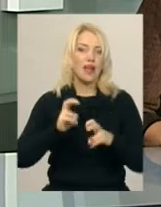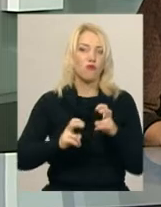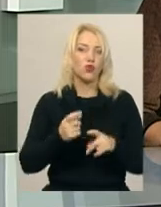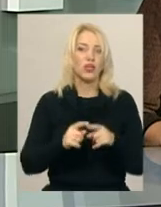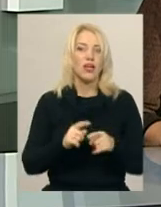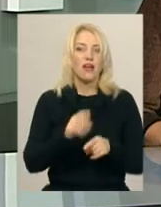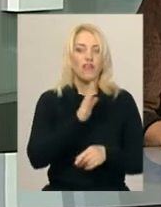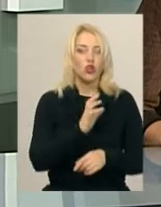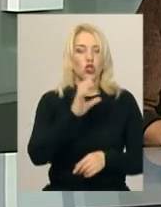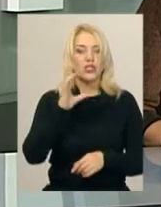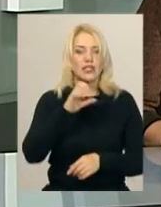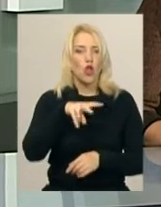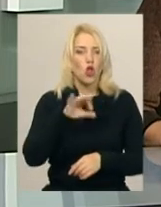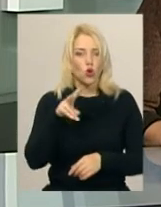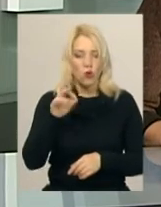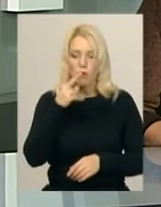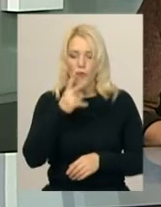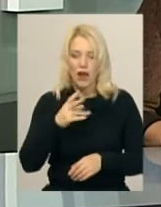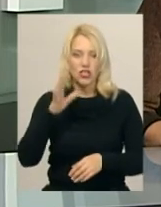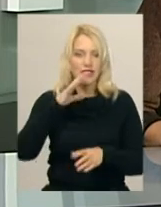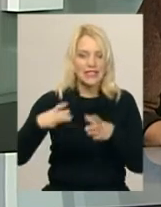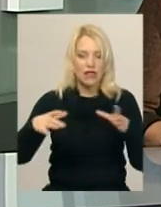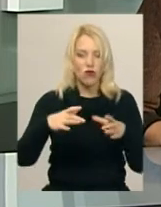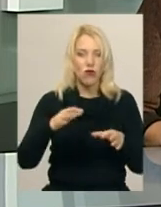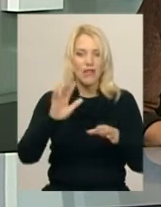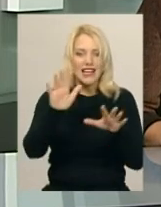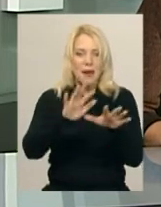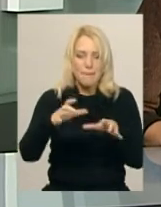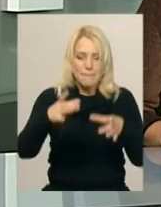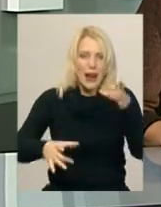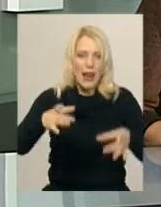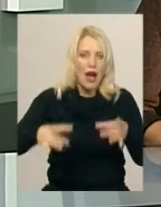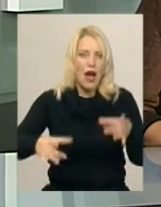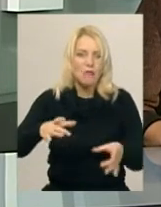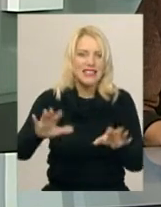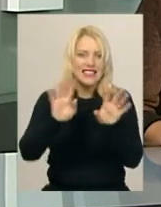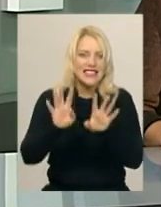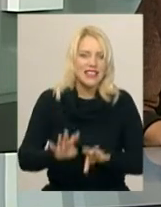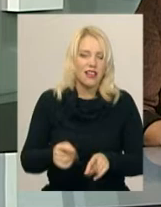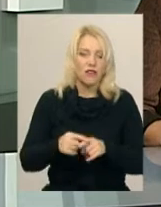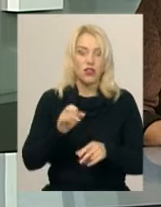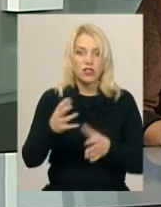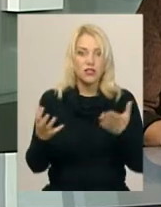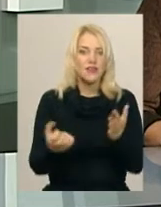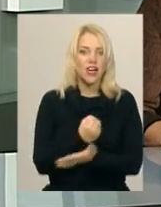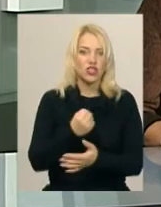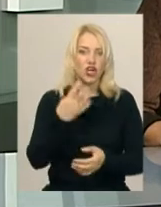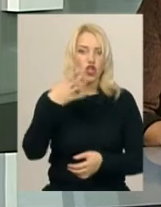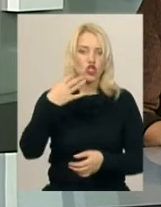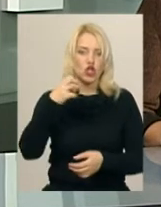Лисоконь та Віктор Бобін побачили на ставку сиві плями з неприємним запахом. Згодом біля берега знайшли 40